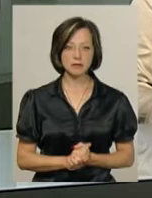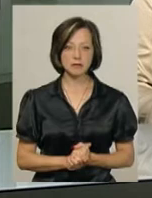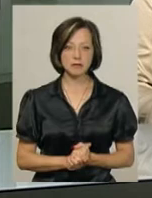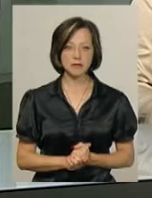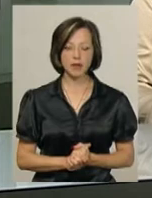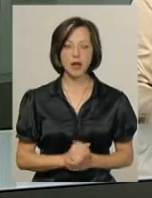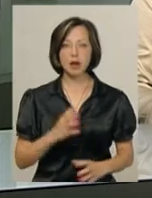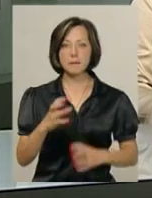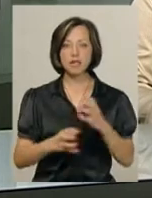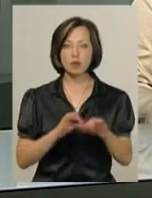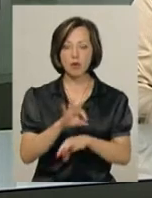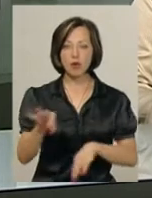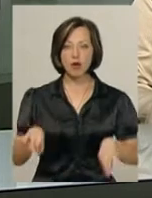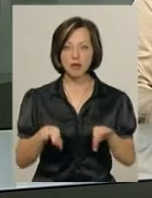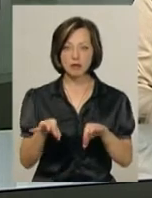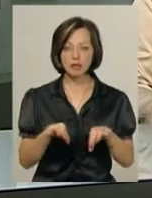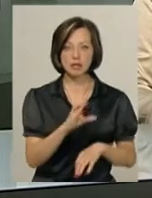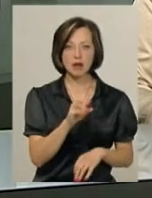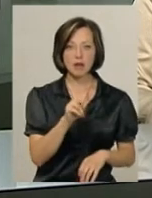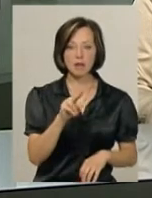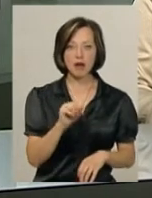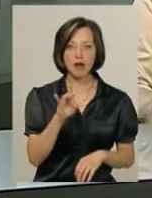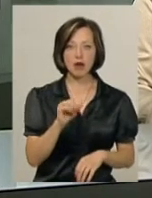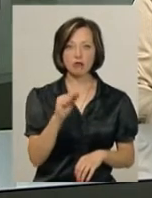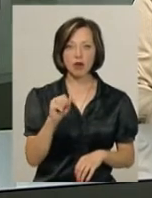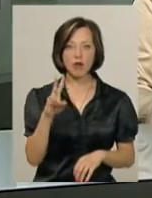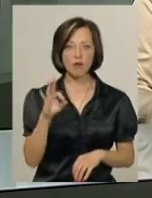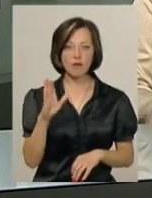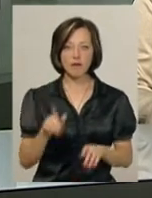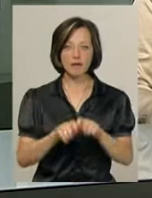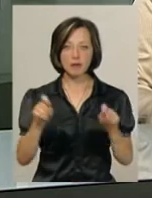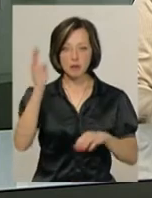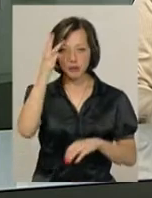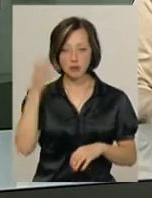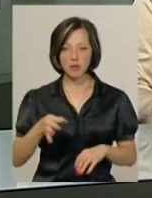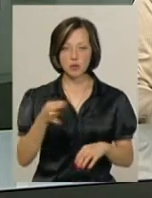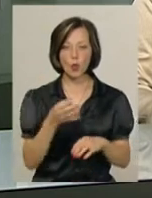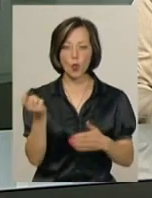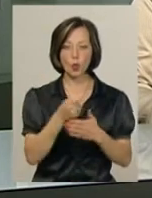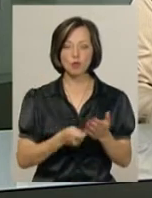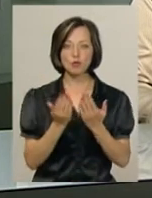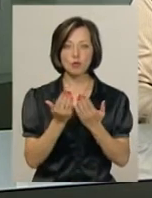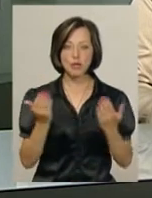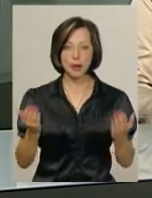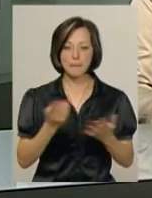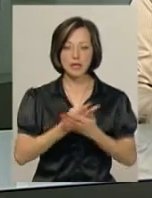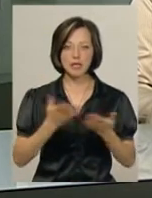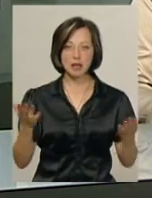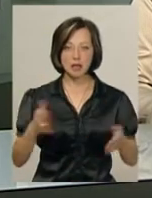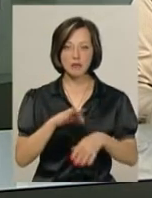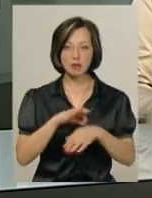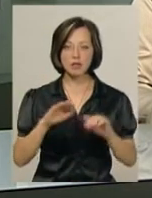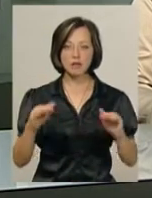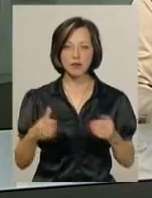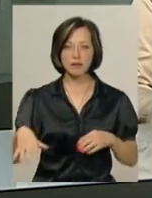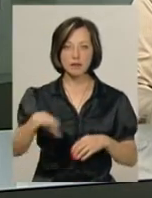Міжнародний проєкт Сергій Параджанов «Імпресія дотику» відкрили в Хмельницькому обласному художньому музеї. Презентація відбулася у